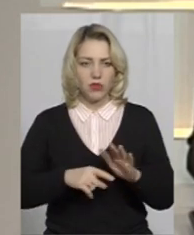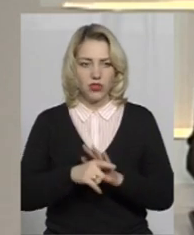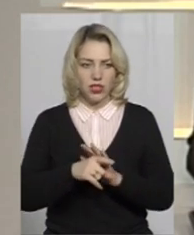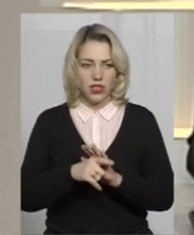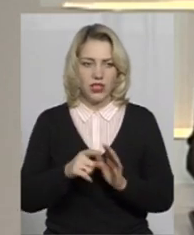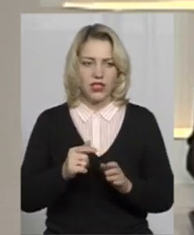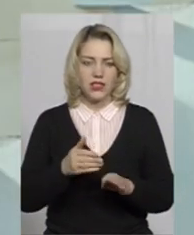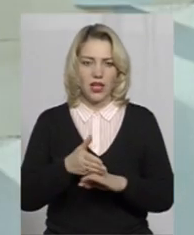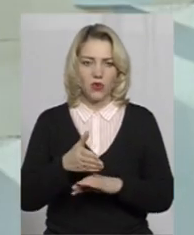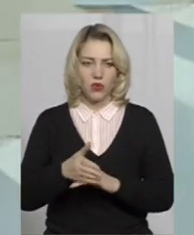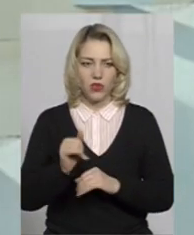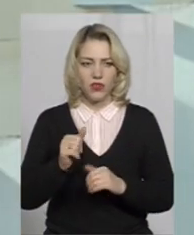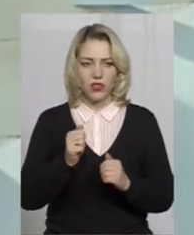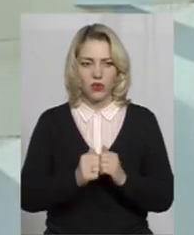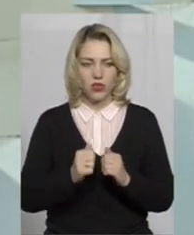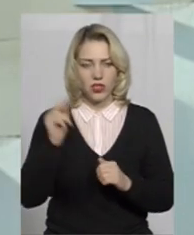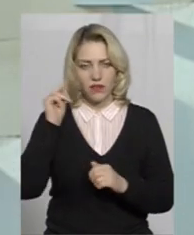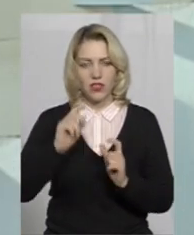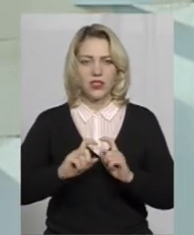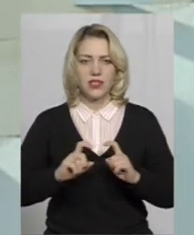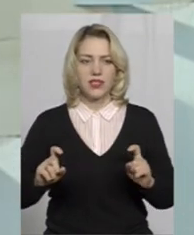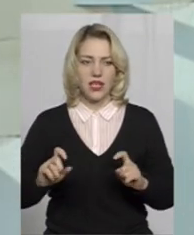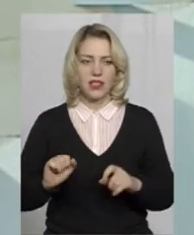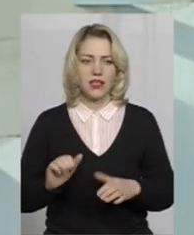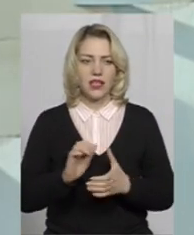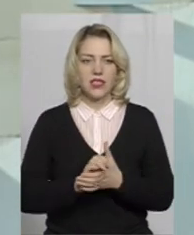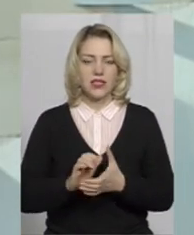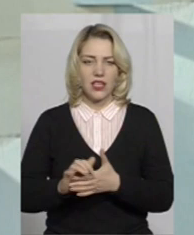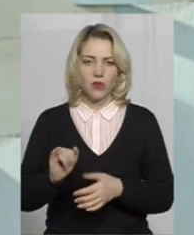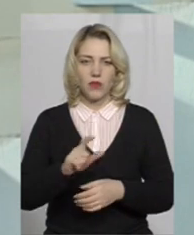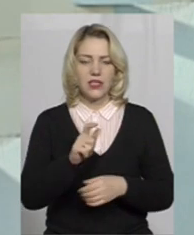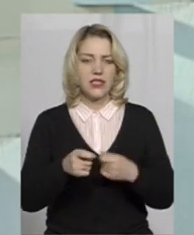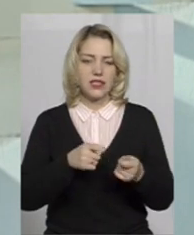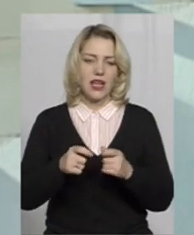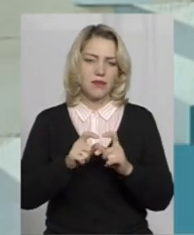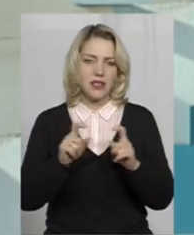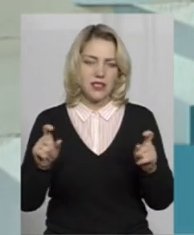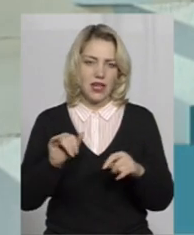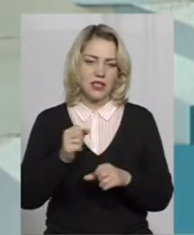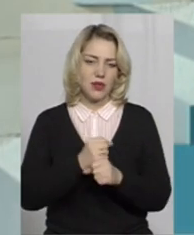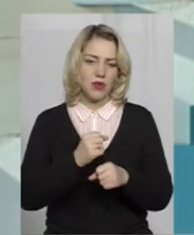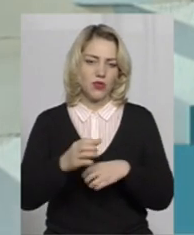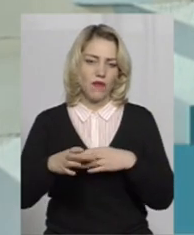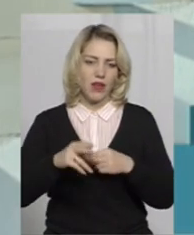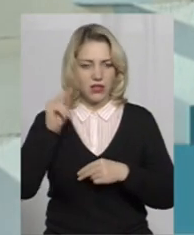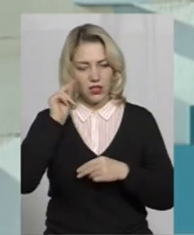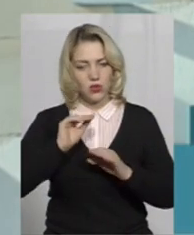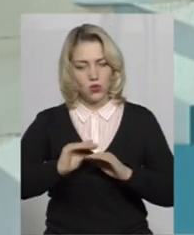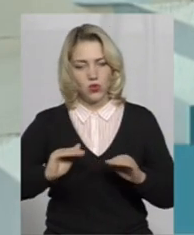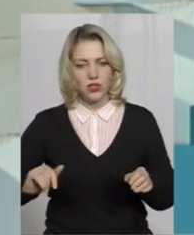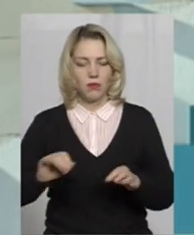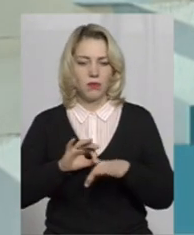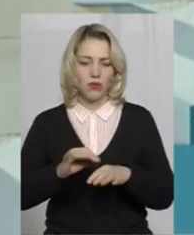заходити у кожен навчальний заклад, знайомитися з адміністрацією, працювати з учнями, проводити